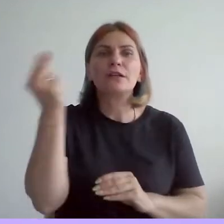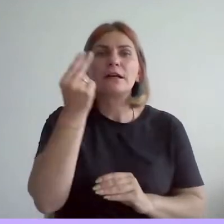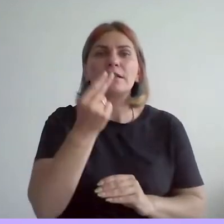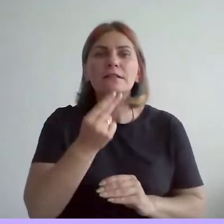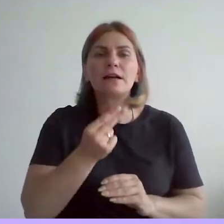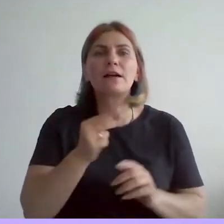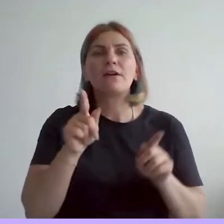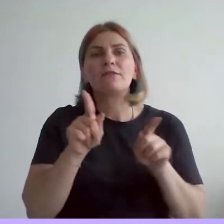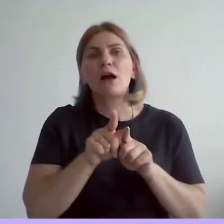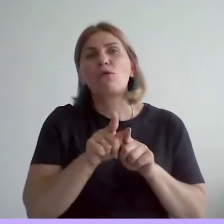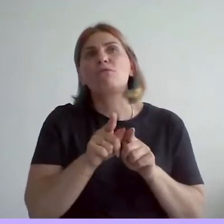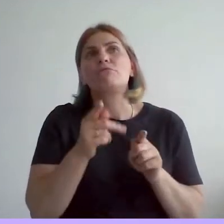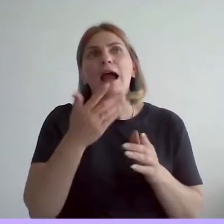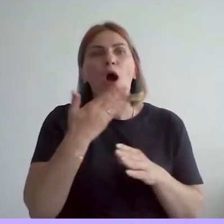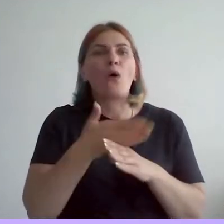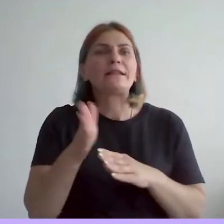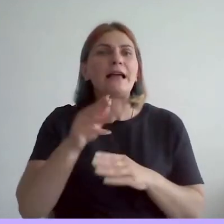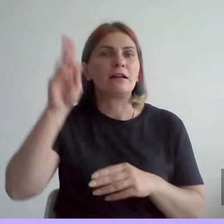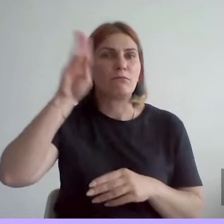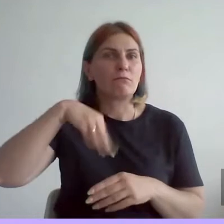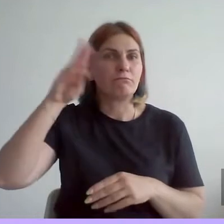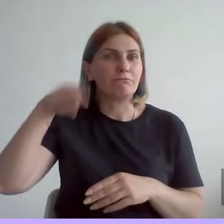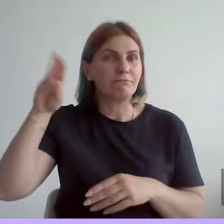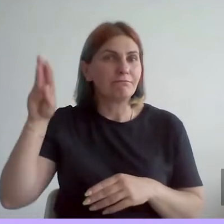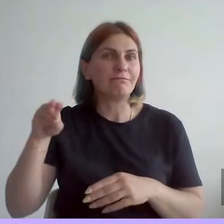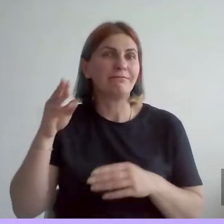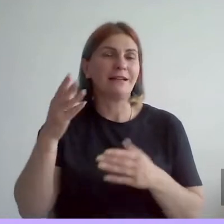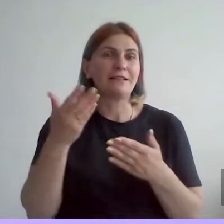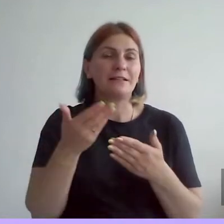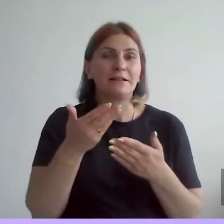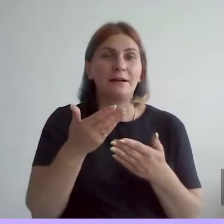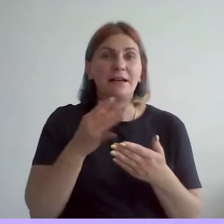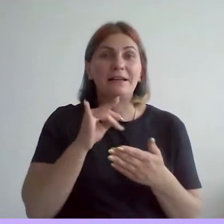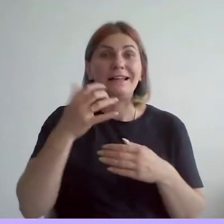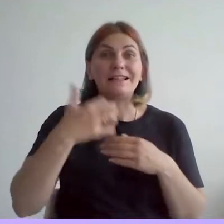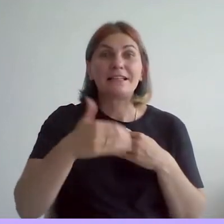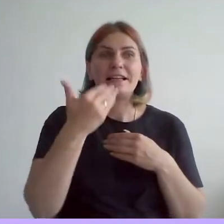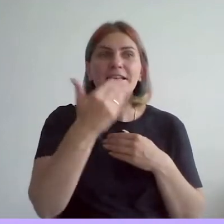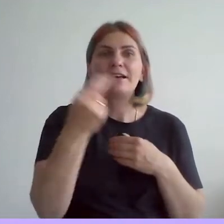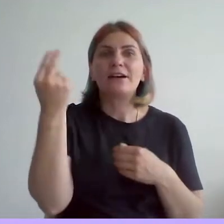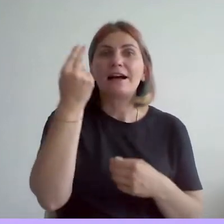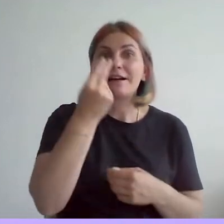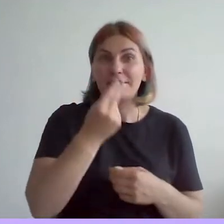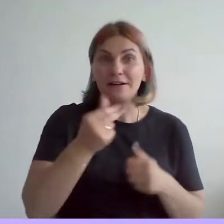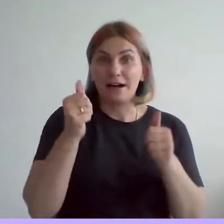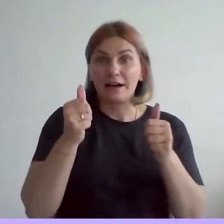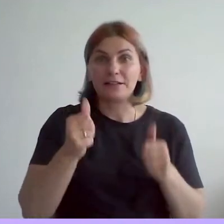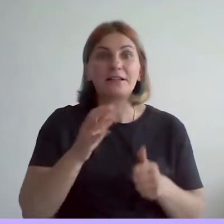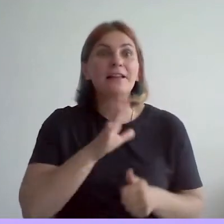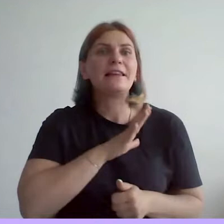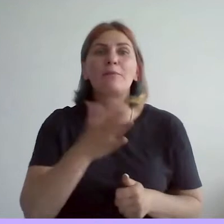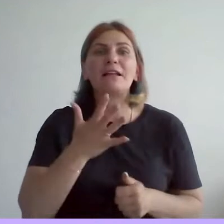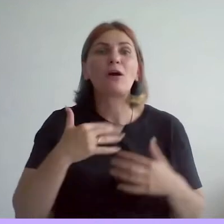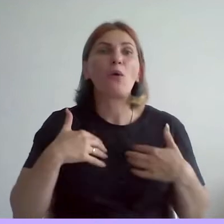технике, отдельными мазками. И, собственно говоря, среди их сюжетов не было никакой трагедии,